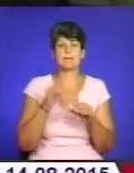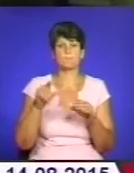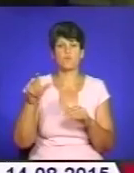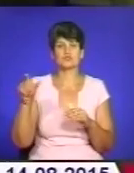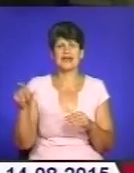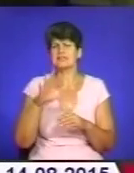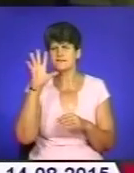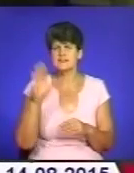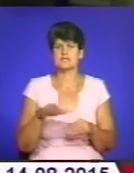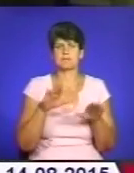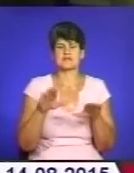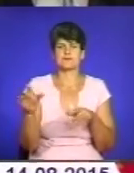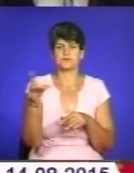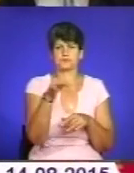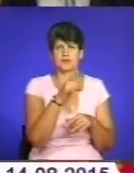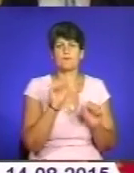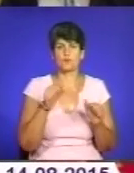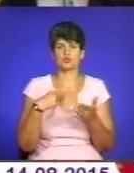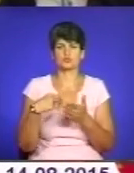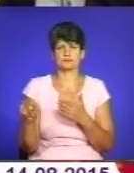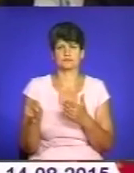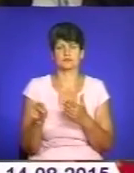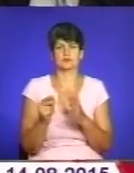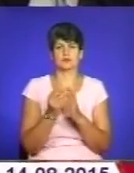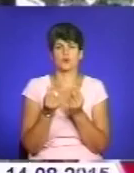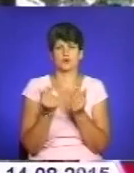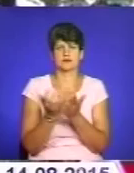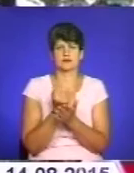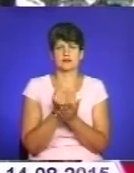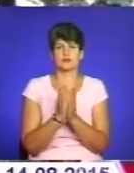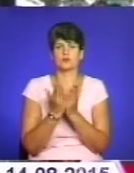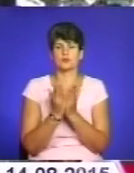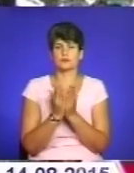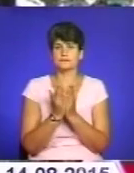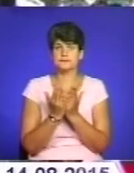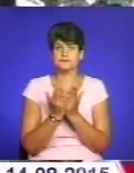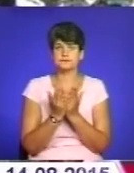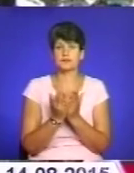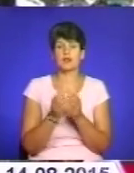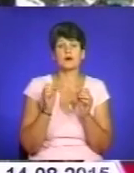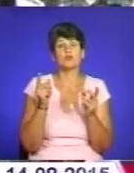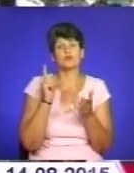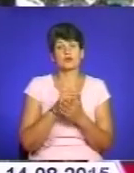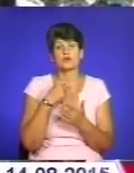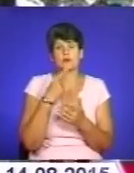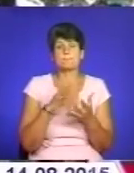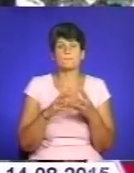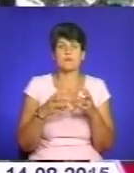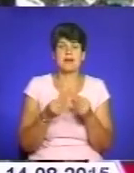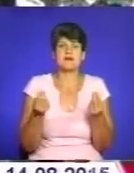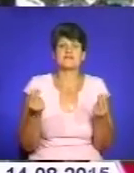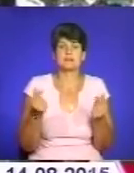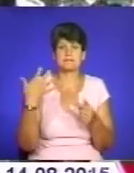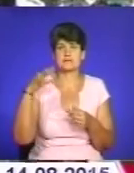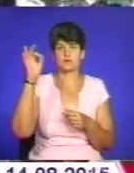місцевих рад зможуть віднайти кошти на закупівлю підручників. На жаль, мусимо констатувати, що проблема фінансування самих раз цих